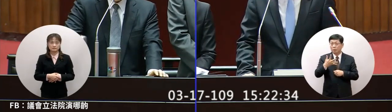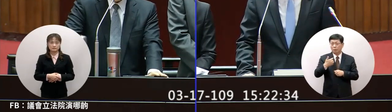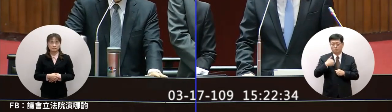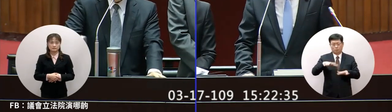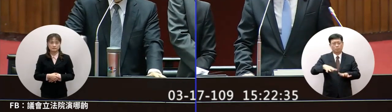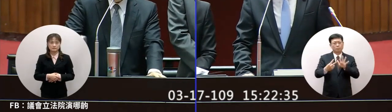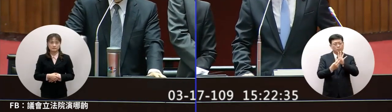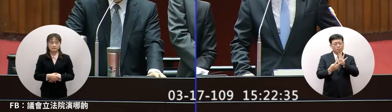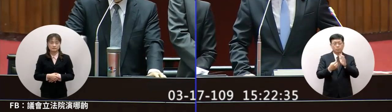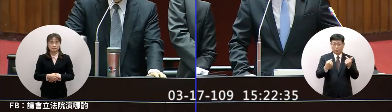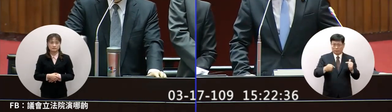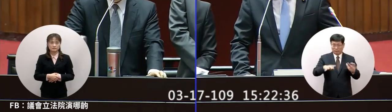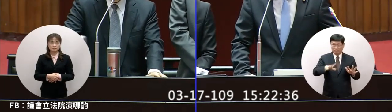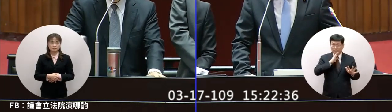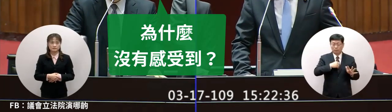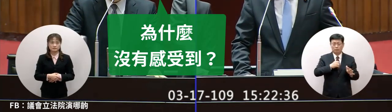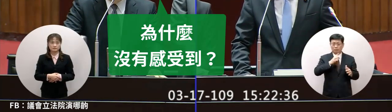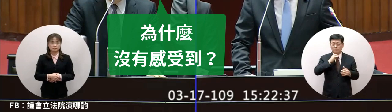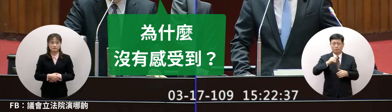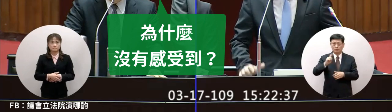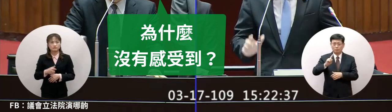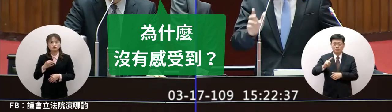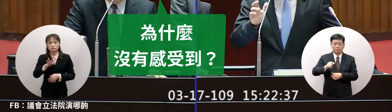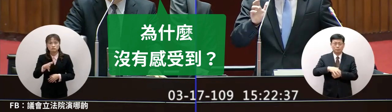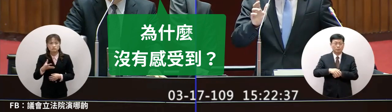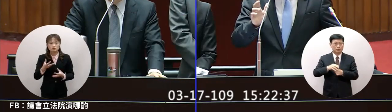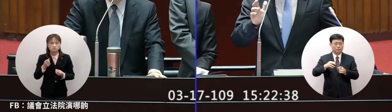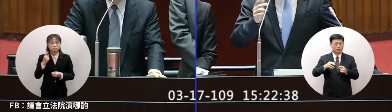不管這一次的模式是橫濱模式